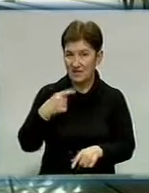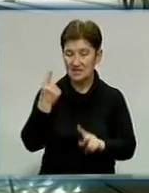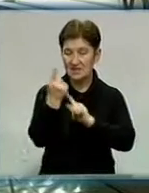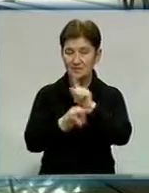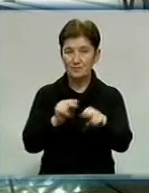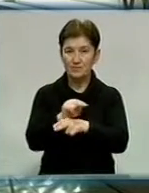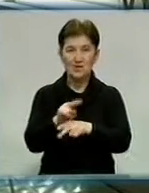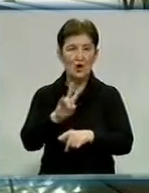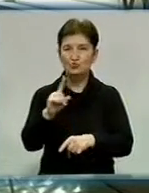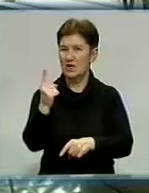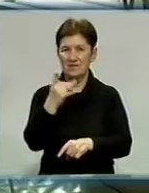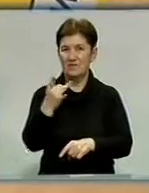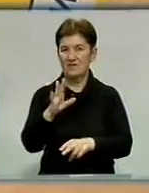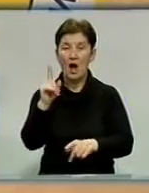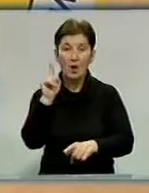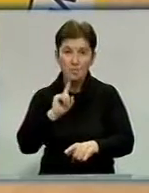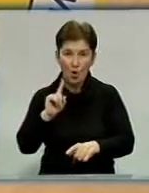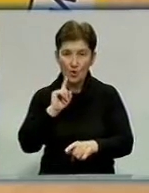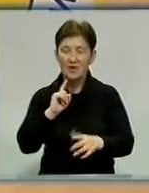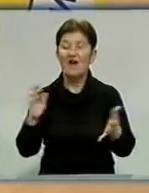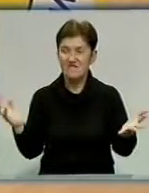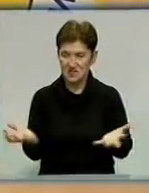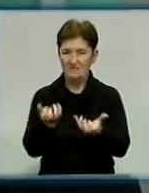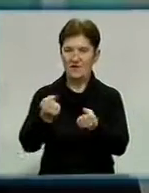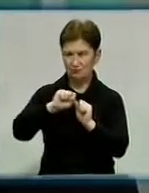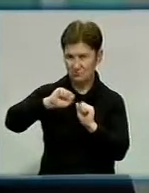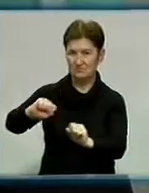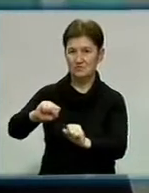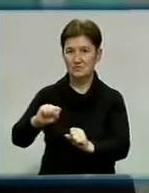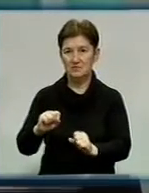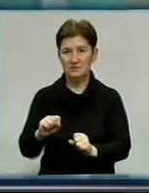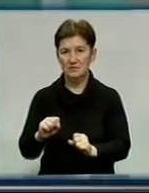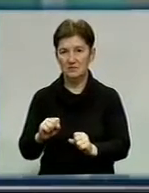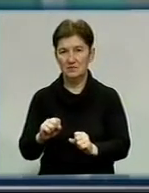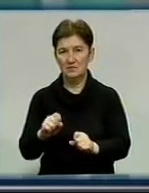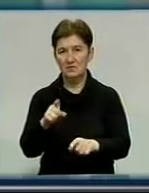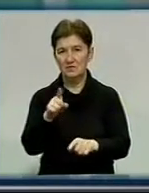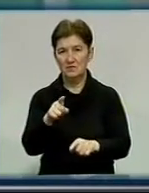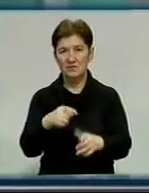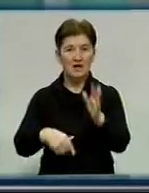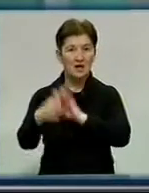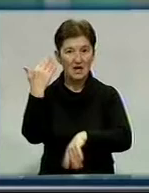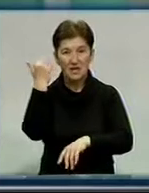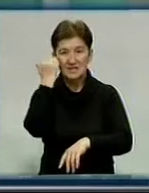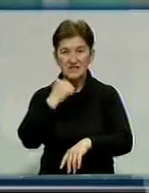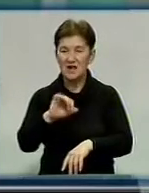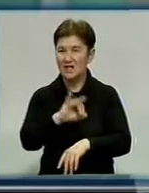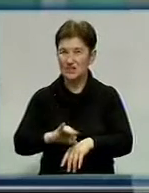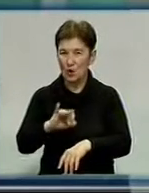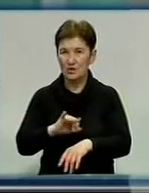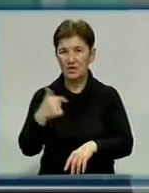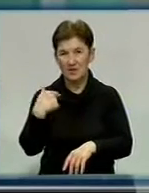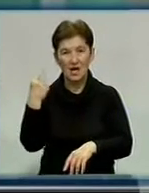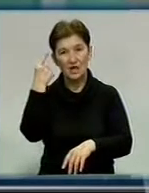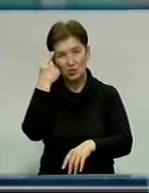намагаються не вперше. Поки що лікарню вдавалося відстояти. Знову почалася та ж стара історія. Я так думаю, що